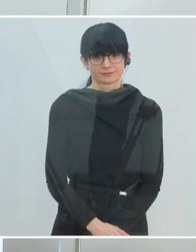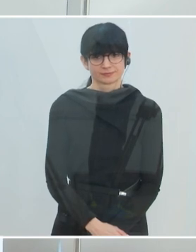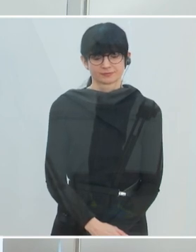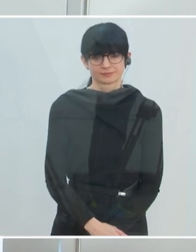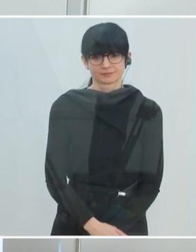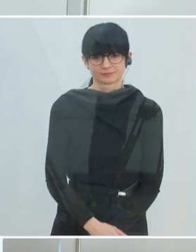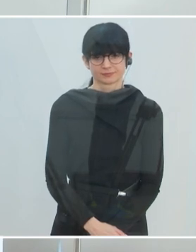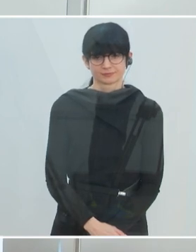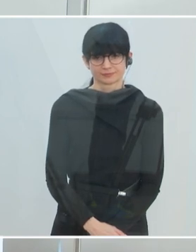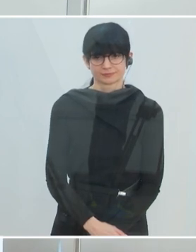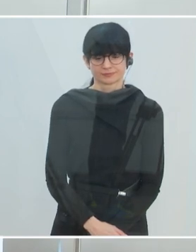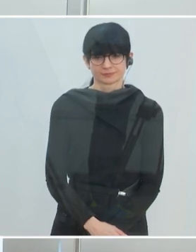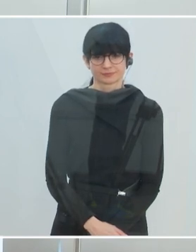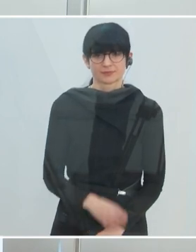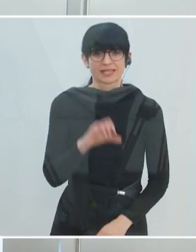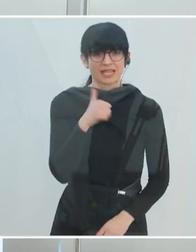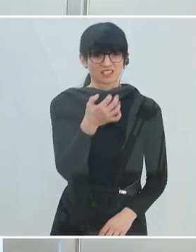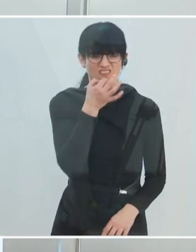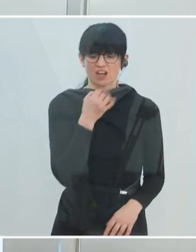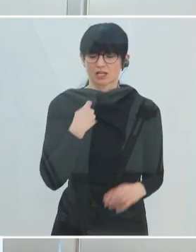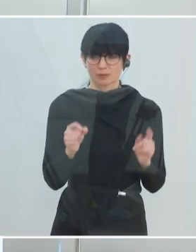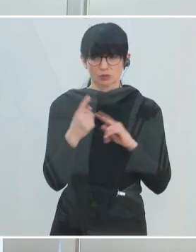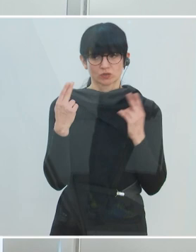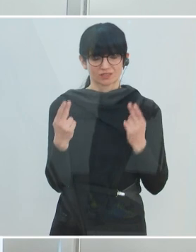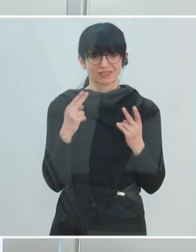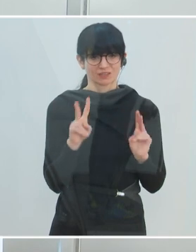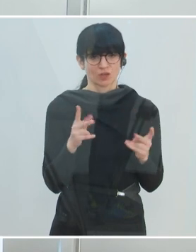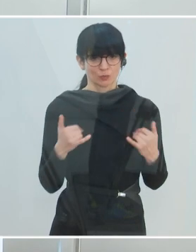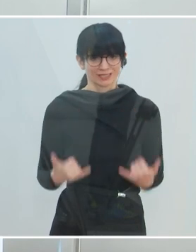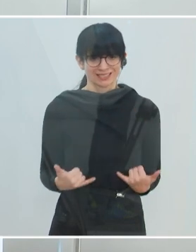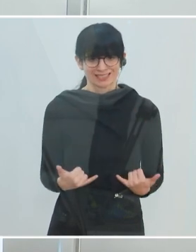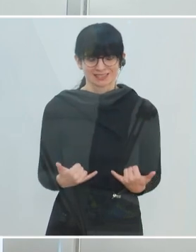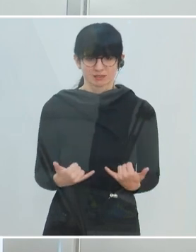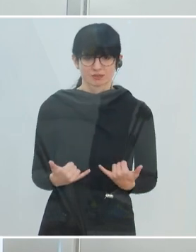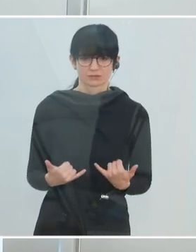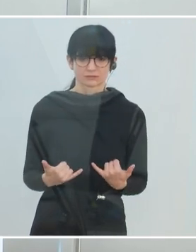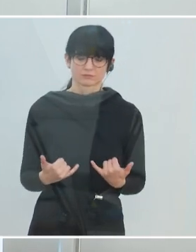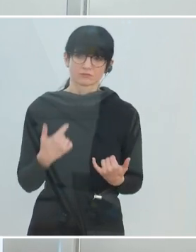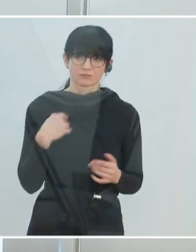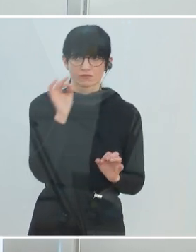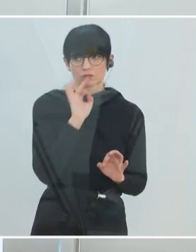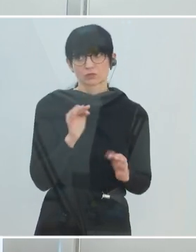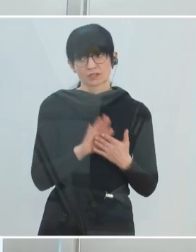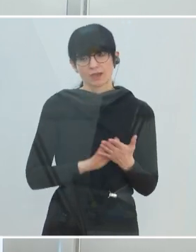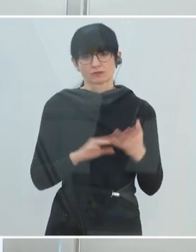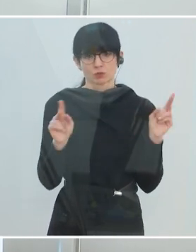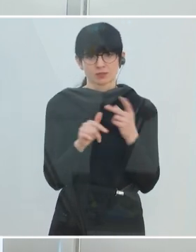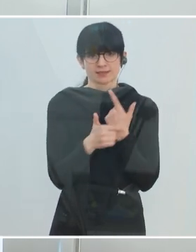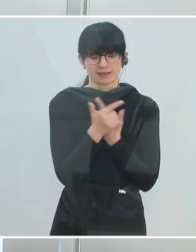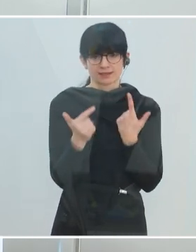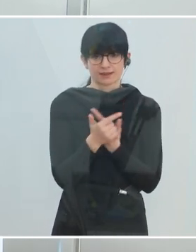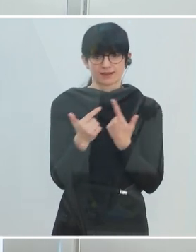besonders wichtig erachtet, die Sie gestellt haben, nämlich die Fragestellung, warum jetzt gerade. Ich habe es eh versucht, am Beginn kurz in die